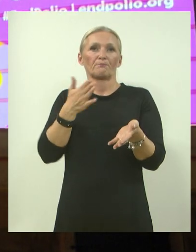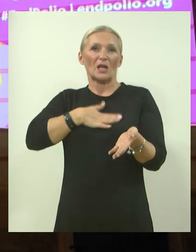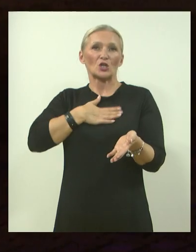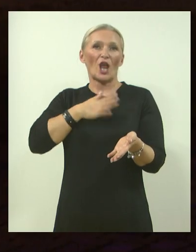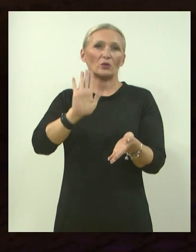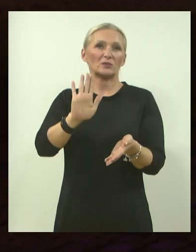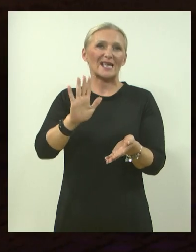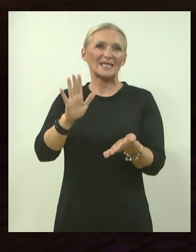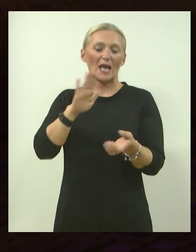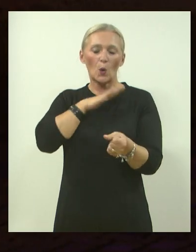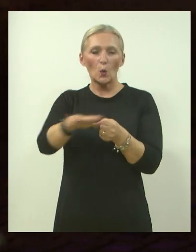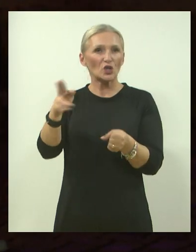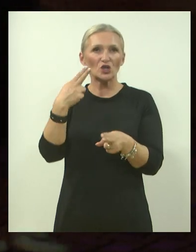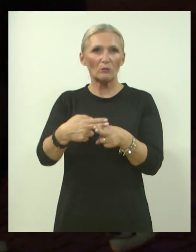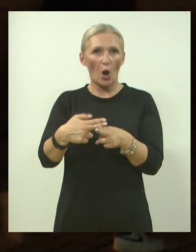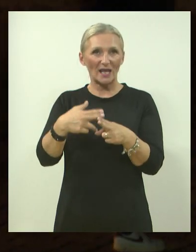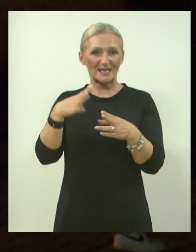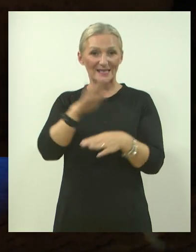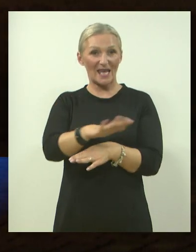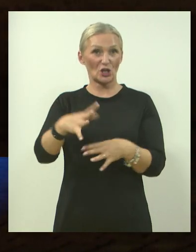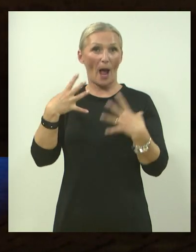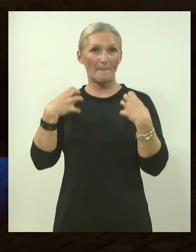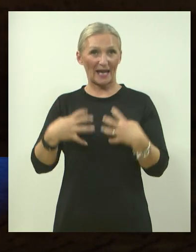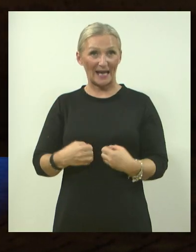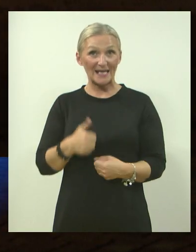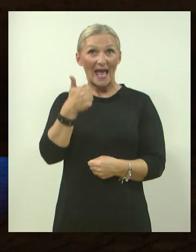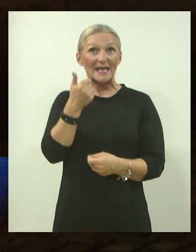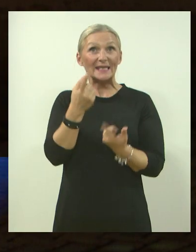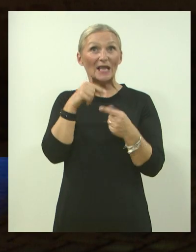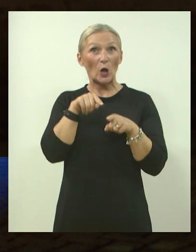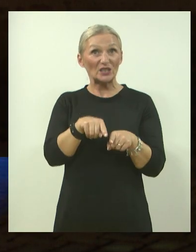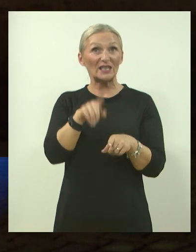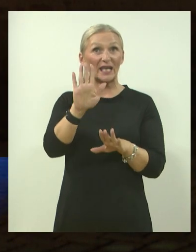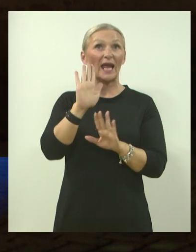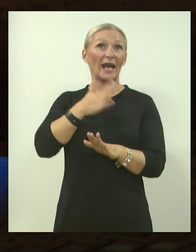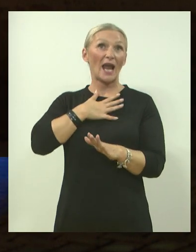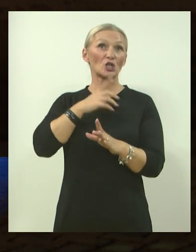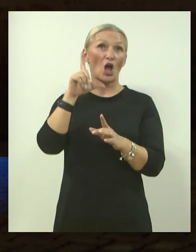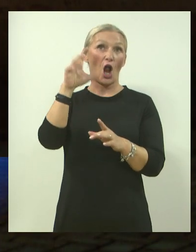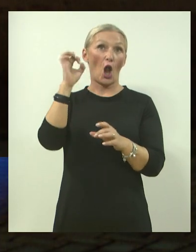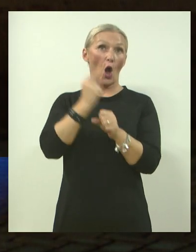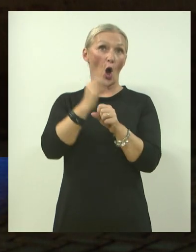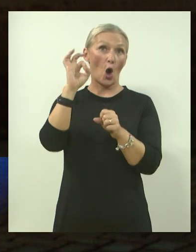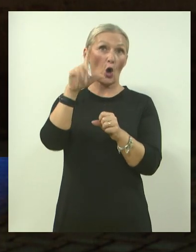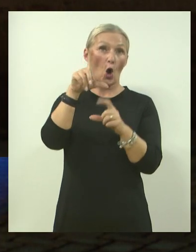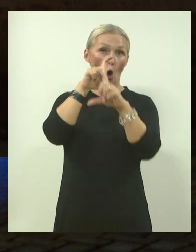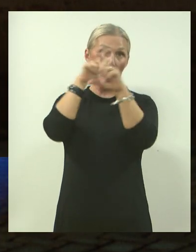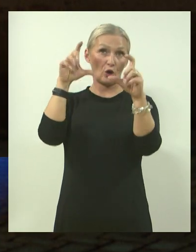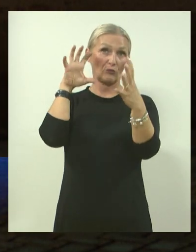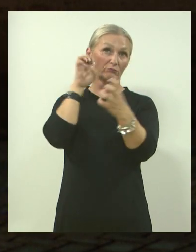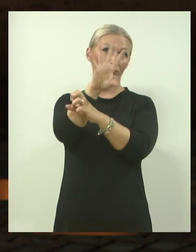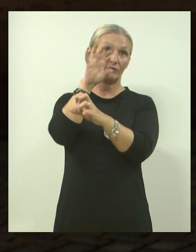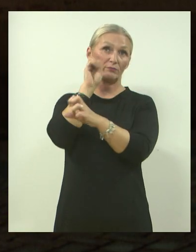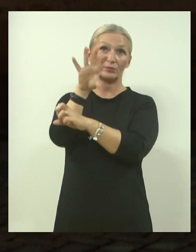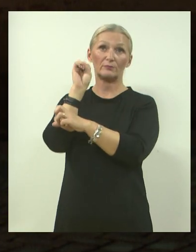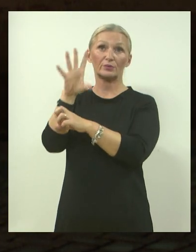rotarija da se iskorjeni bolest. Jedna od njih je da se naš logotip End Polio Now projecira